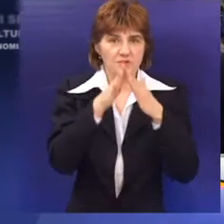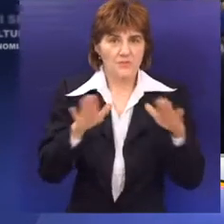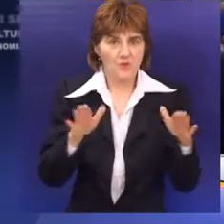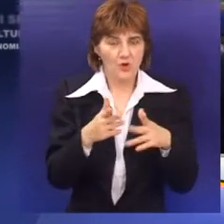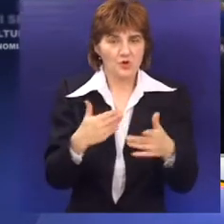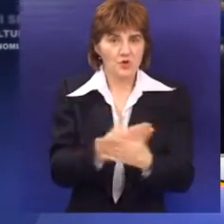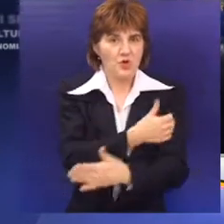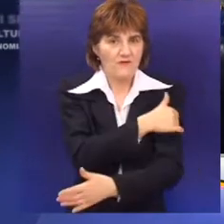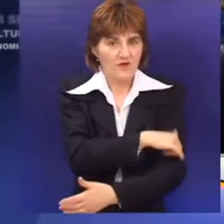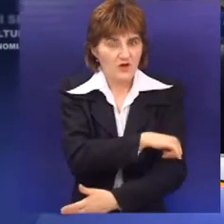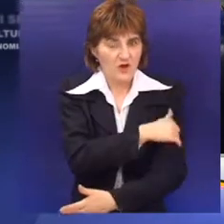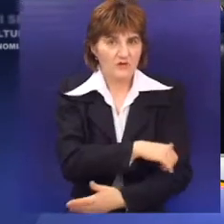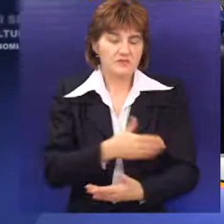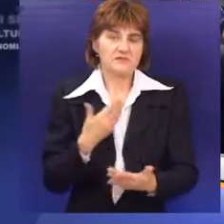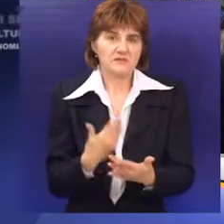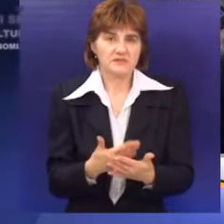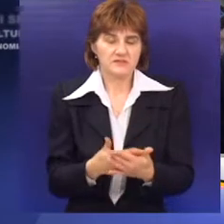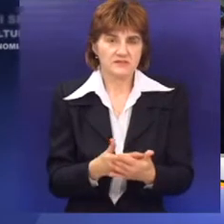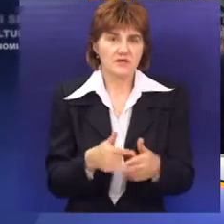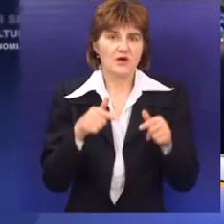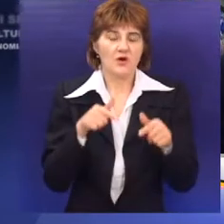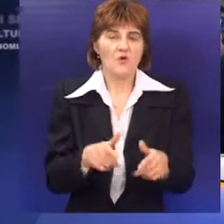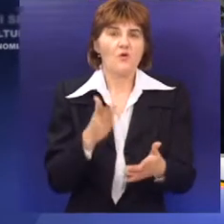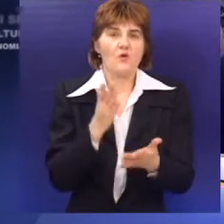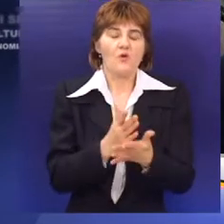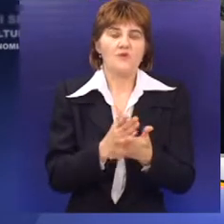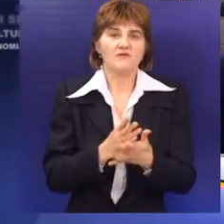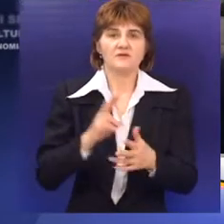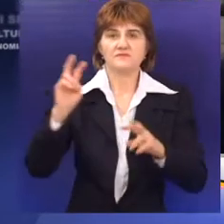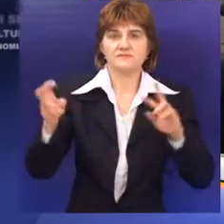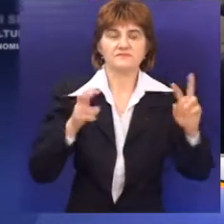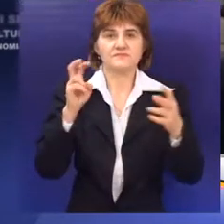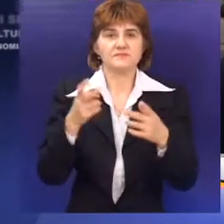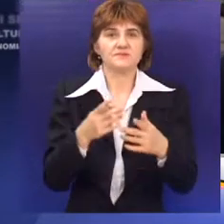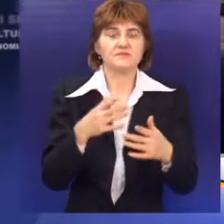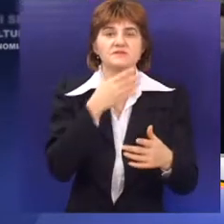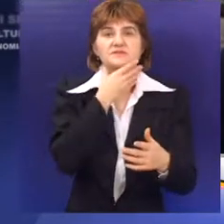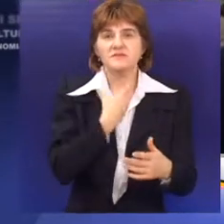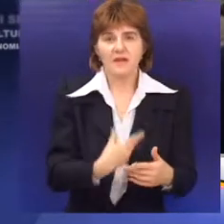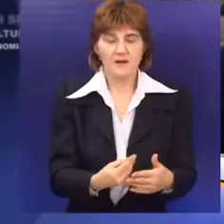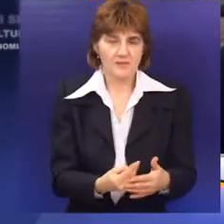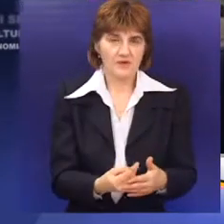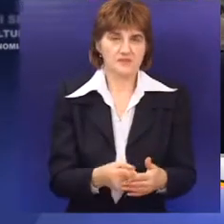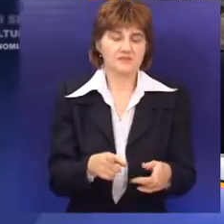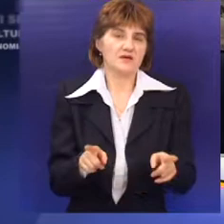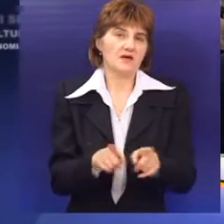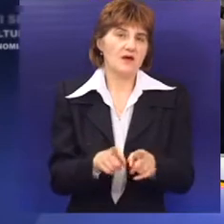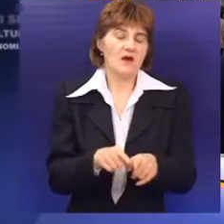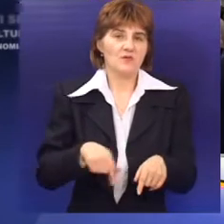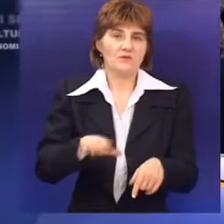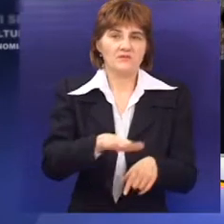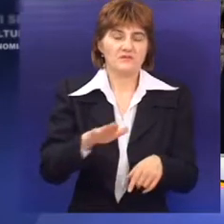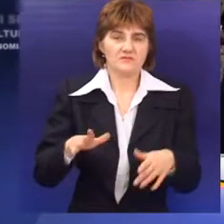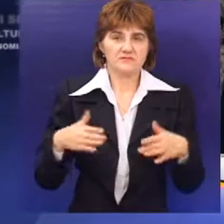novogodišnje, pa ovako da ja kažem, Mikulaš će se uvijek vesnici deda mrazova, jeli, jer sad očekujemo nalede